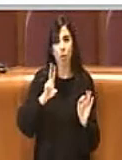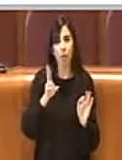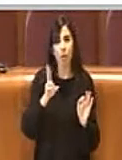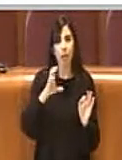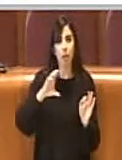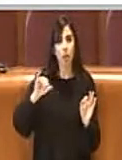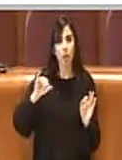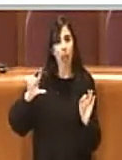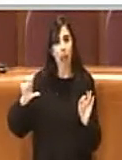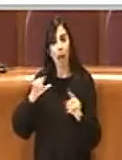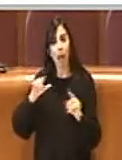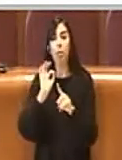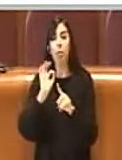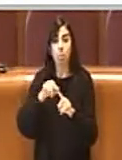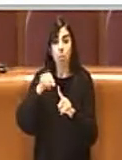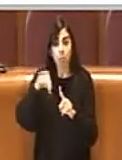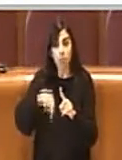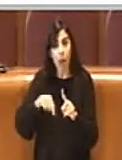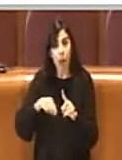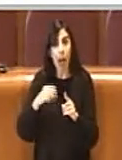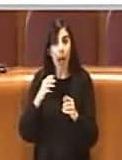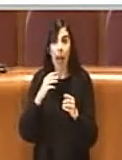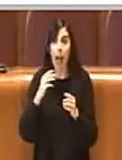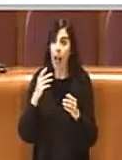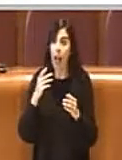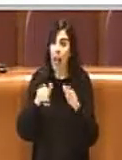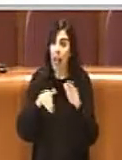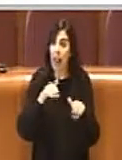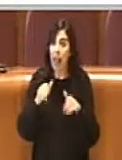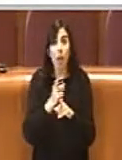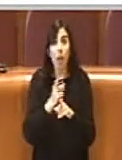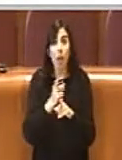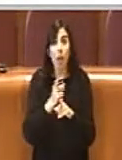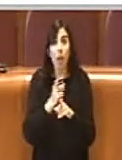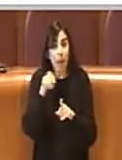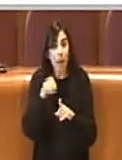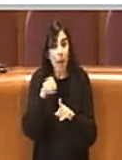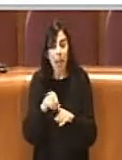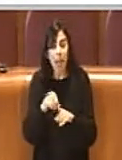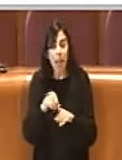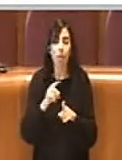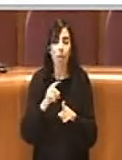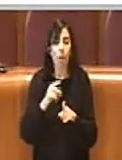e non ancora alle prossime elezioni ma intanto alle prossime generazioni. Grazie. Grazie.